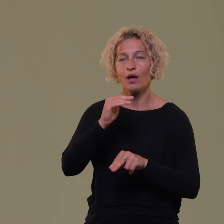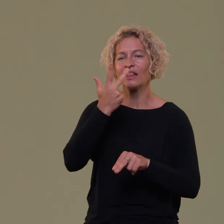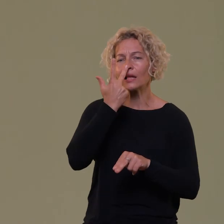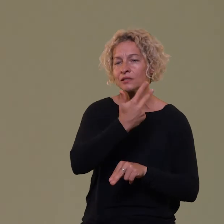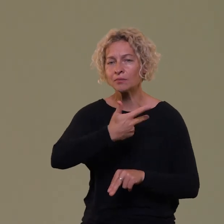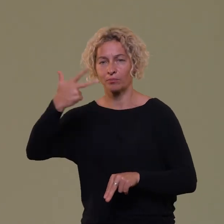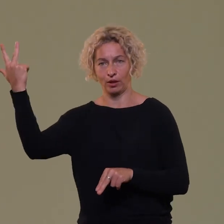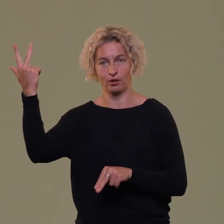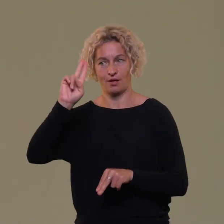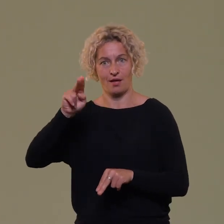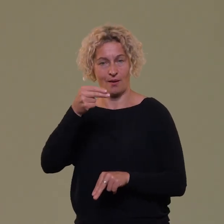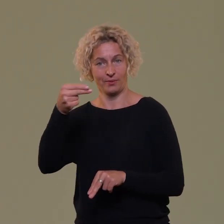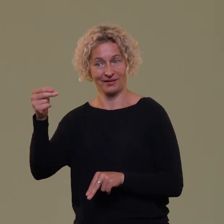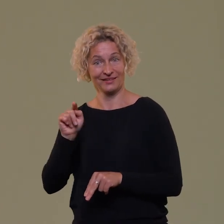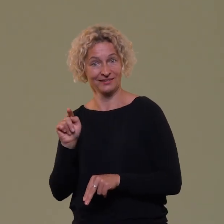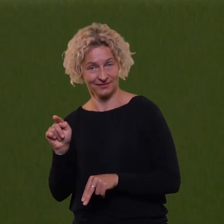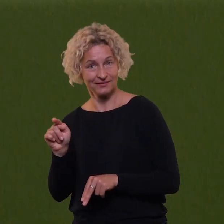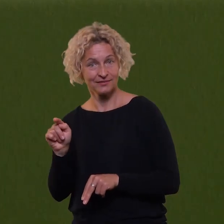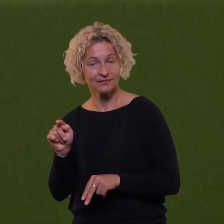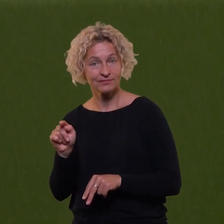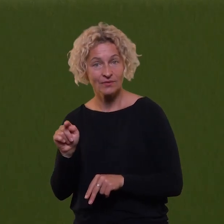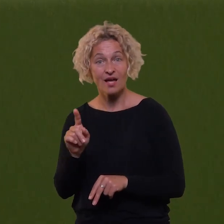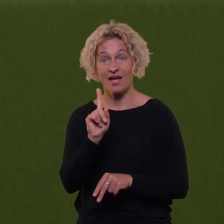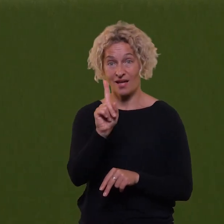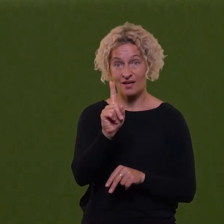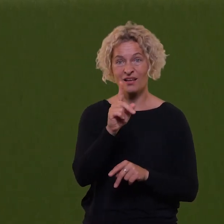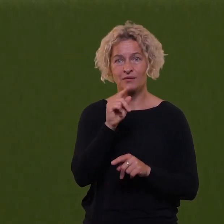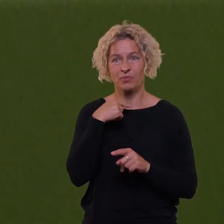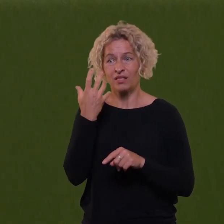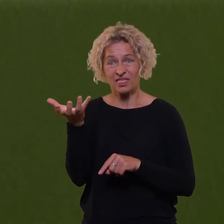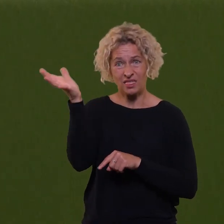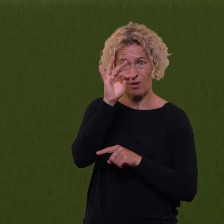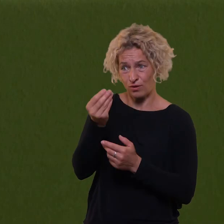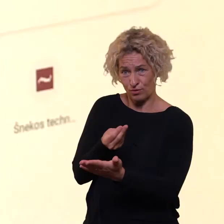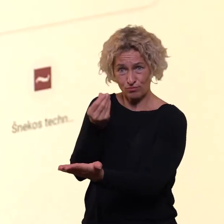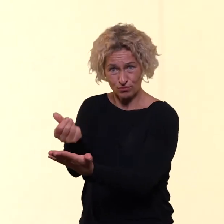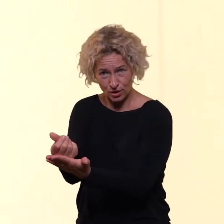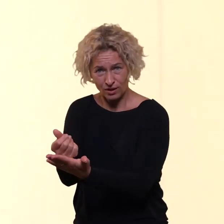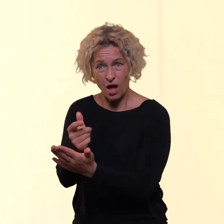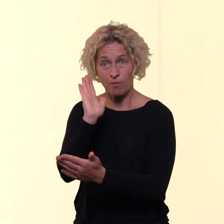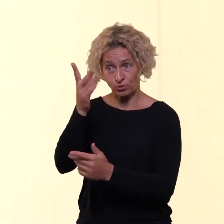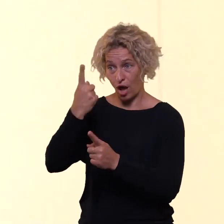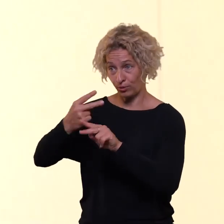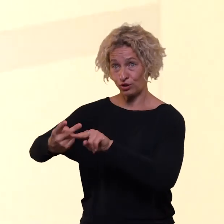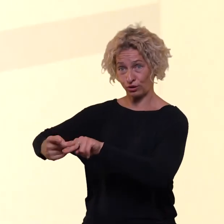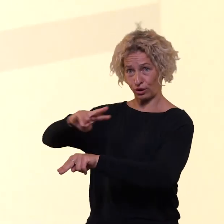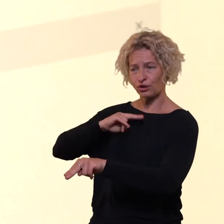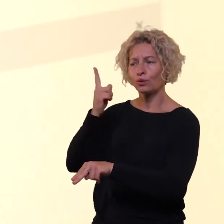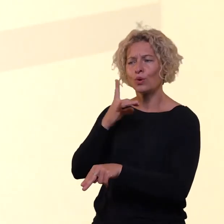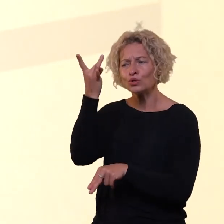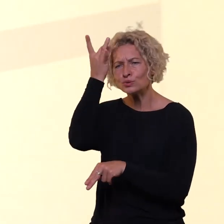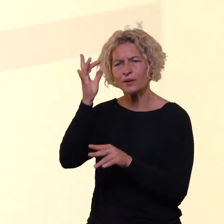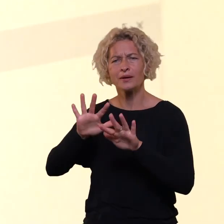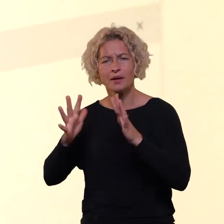tūkstančių eurų gyventojų pajamų mokesčią permokų. Ar šį permoką priklauso, galima sužinoti elektroninio deklaravimo sistemoje